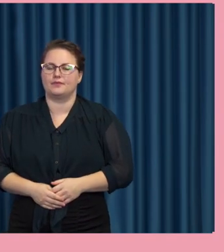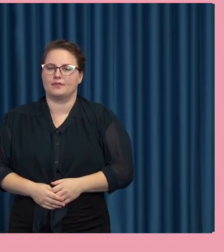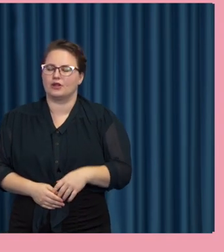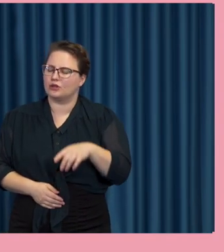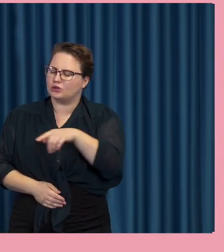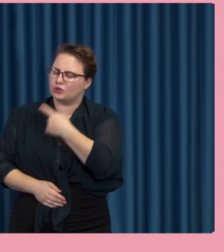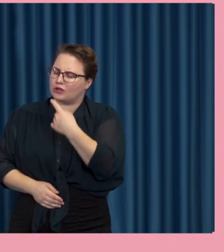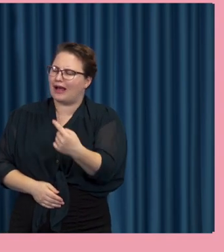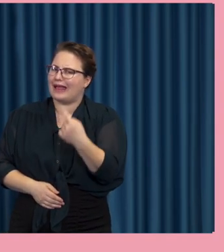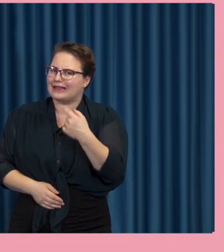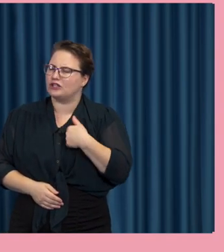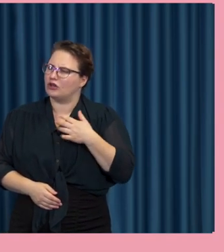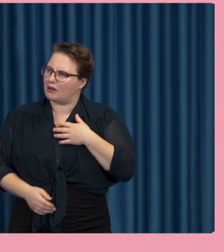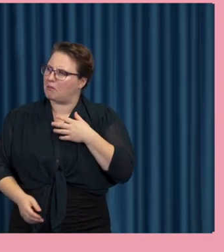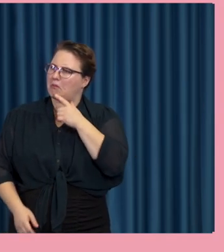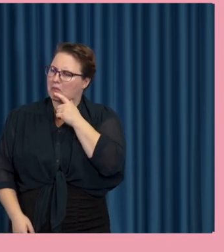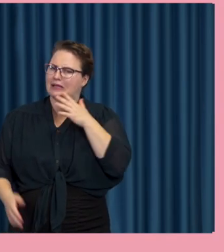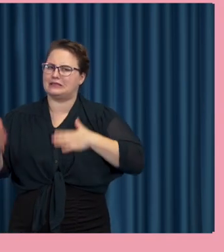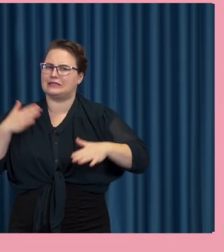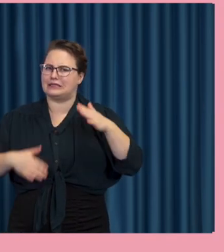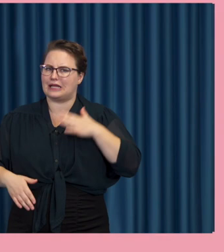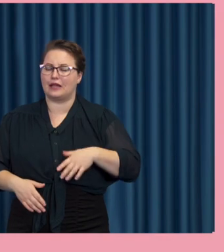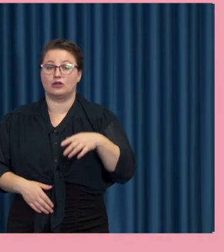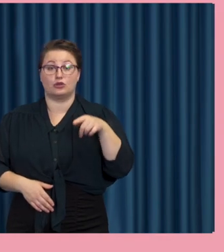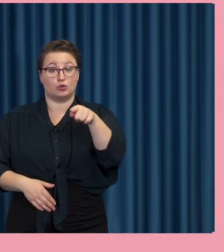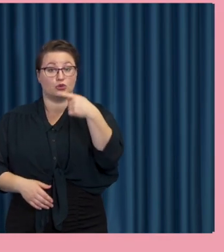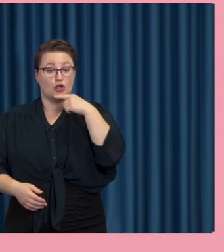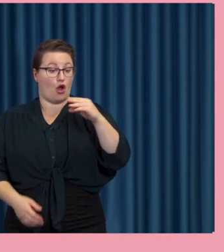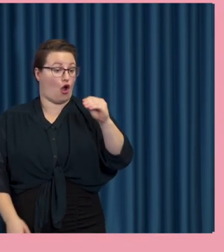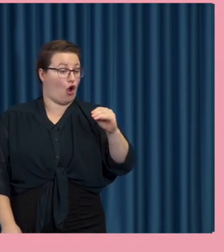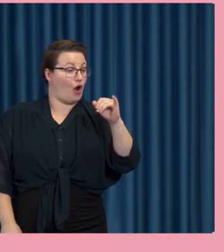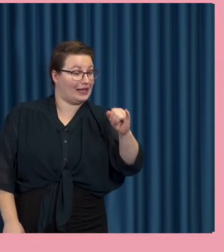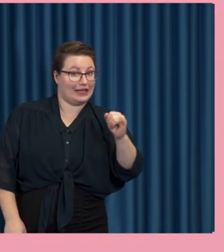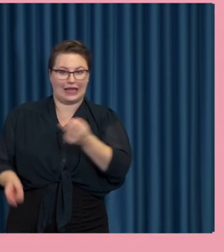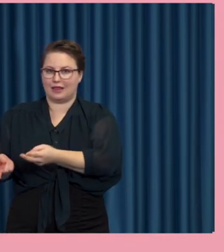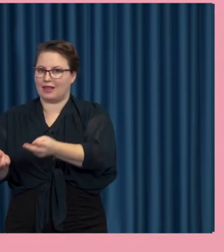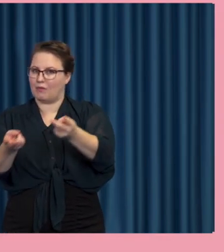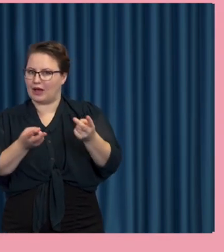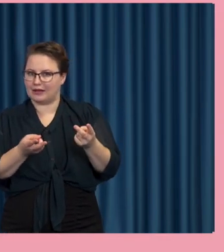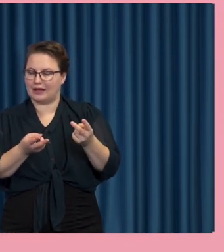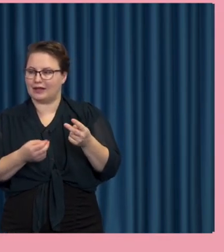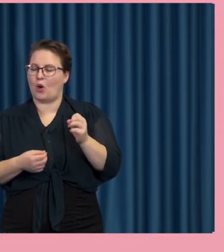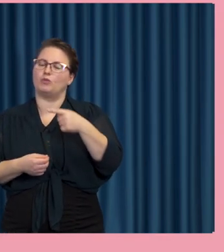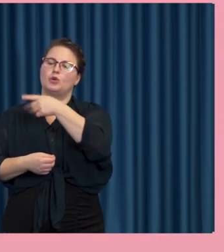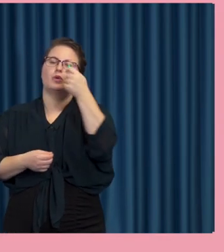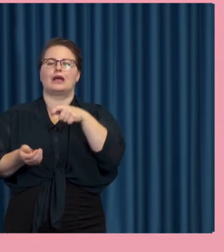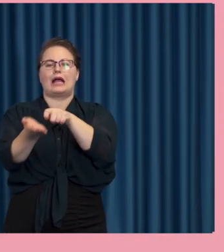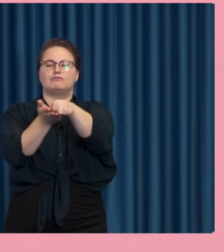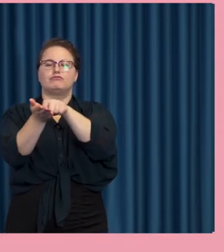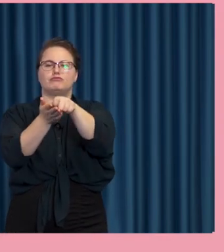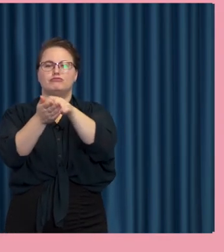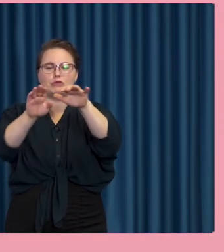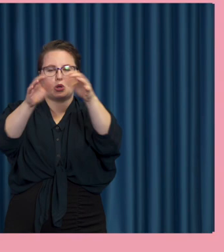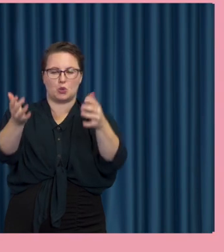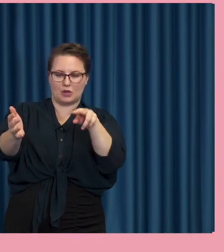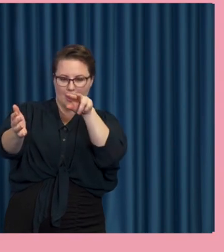också någonting som jag tyckte var spännande. Du pratar liksom om AI och demokrati. Ja. Om du får liksom spå lite här nu i